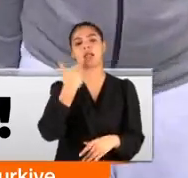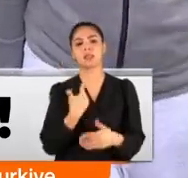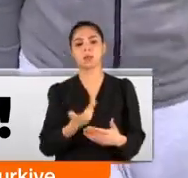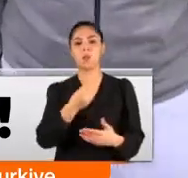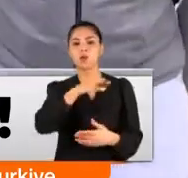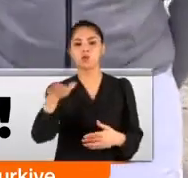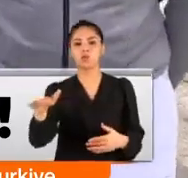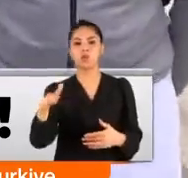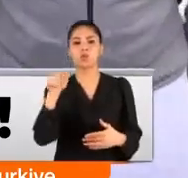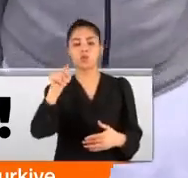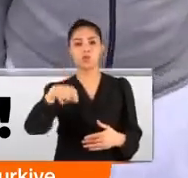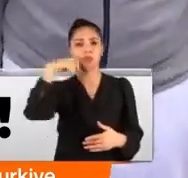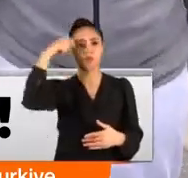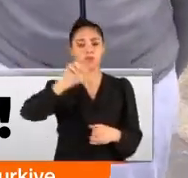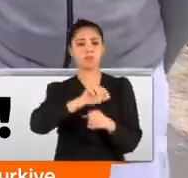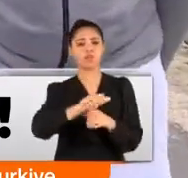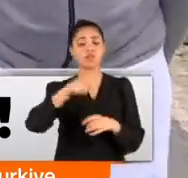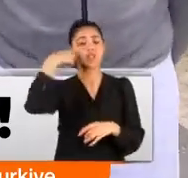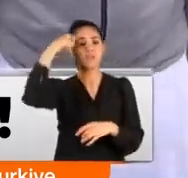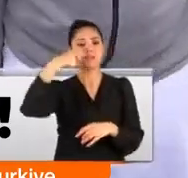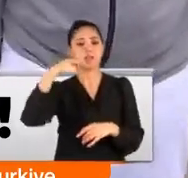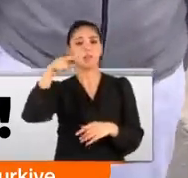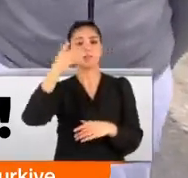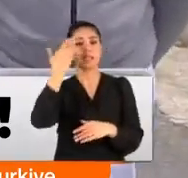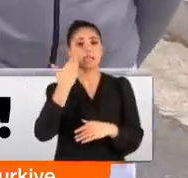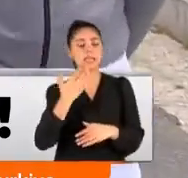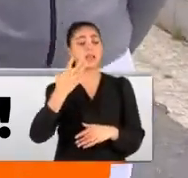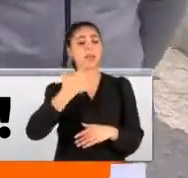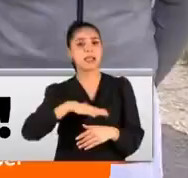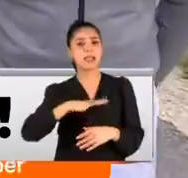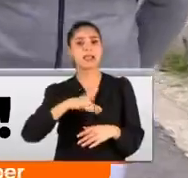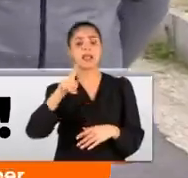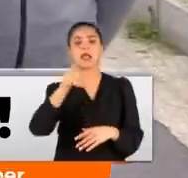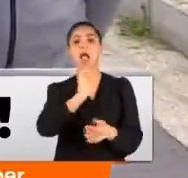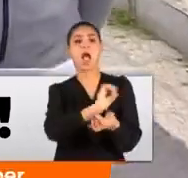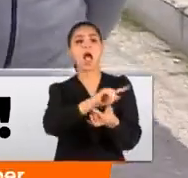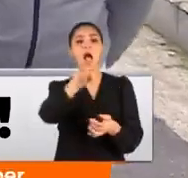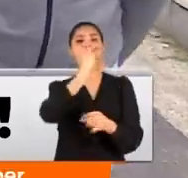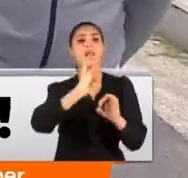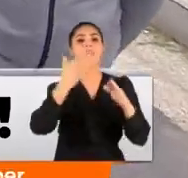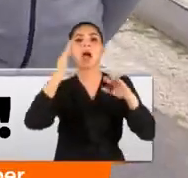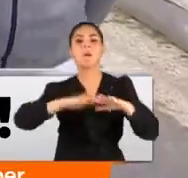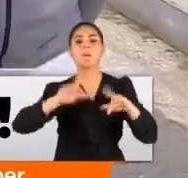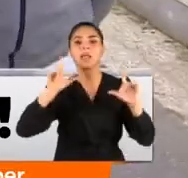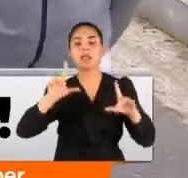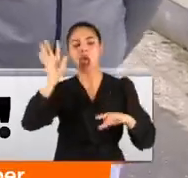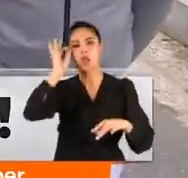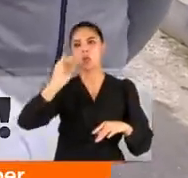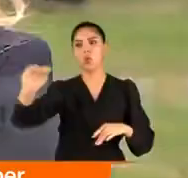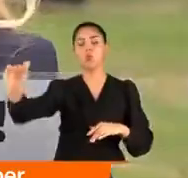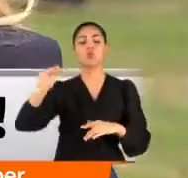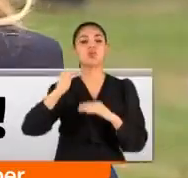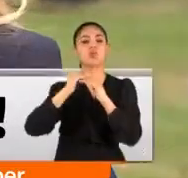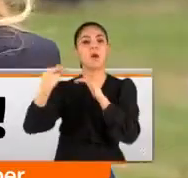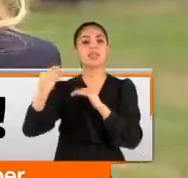çocuklar ısrarla bu tarz şiddet içeren dizileri içerikleri izlemek istediklerinde ebeveynler ne yapmalı? İşte uzmanından tavsiyeler.